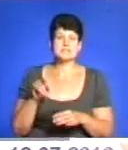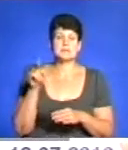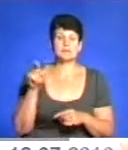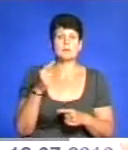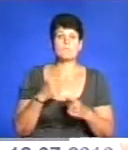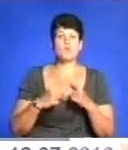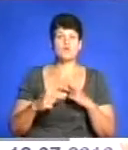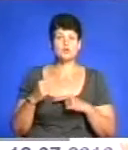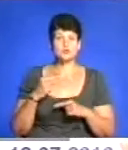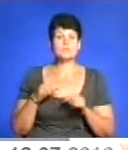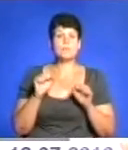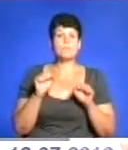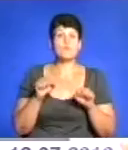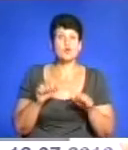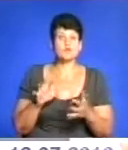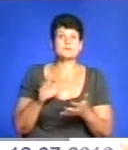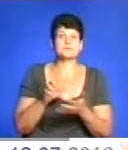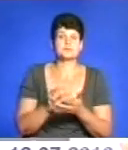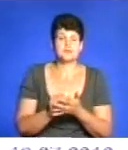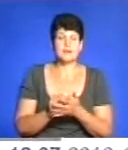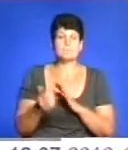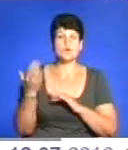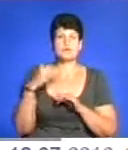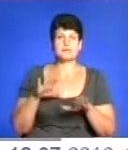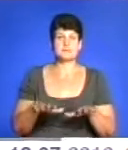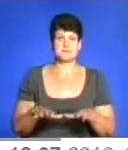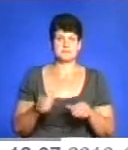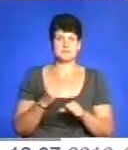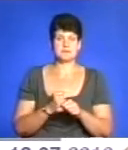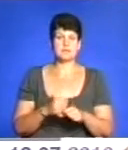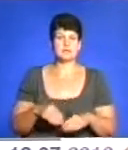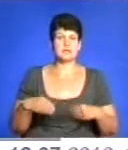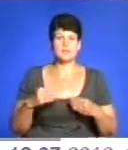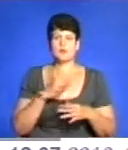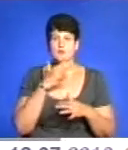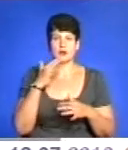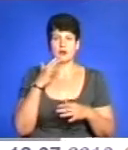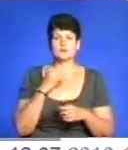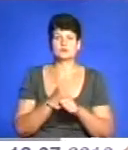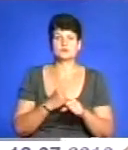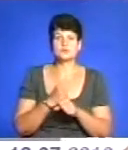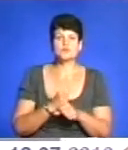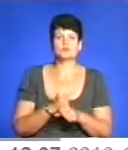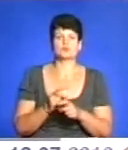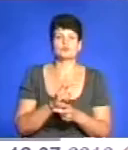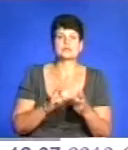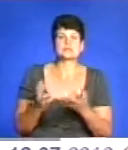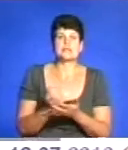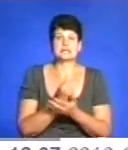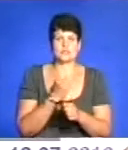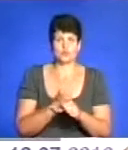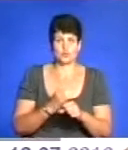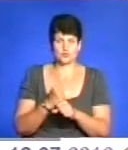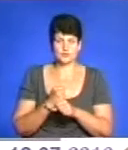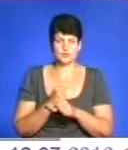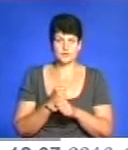повернулися, вони могли зайняти попереднє місце праці. Ми прикладаємо дуже багато зусиль до пошуку роботи, ми почали працювати